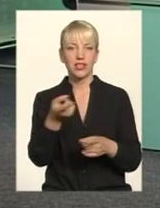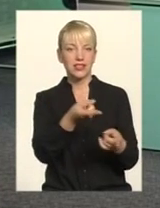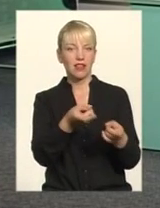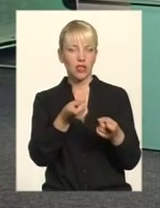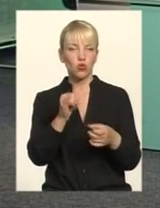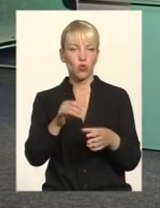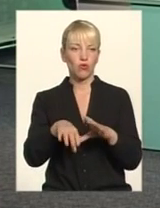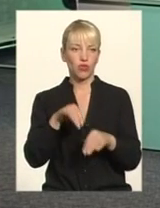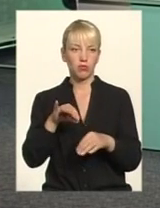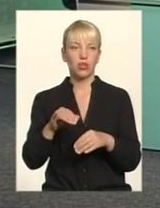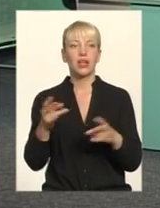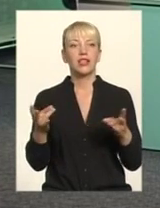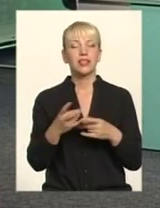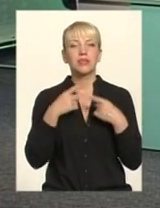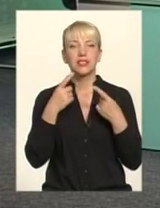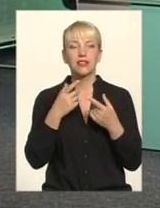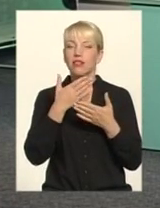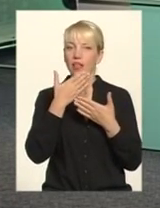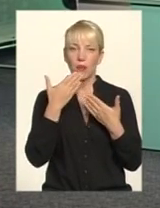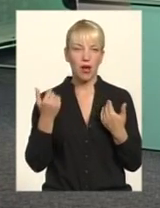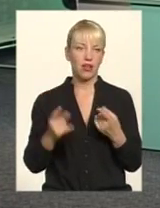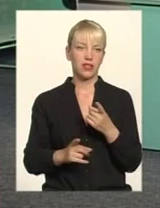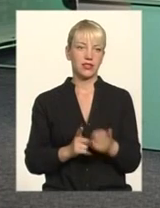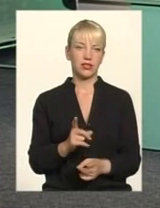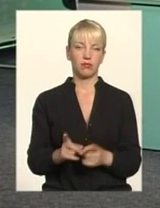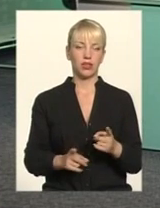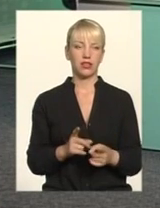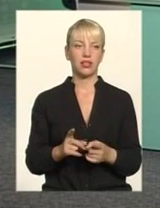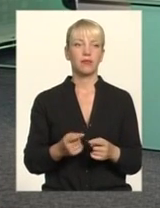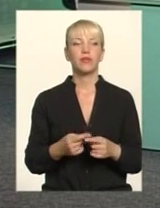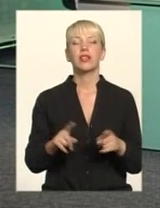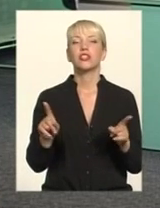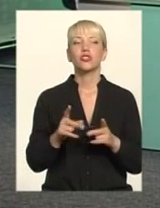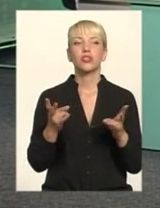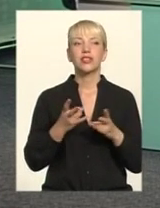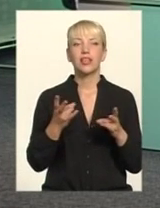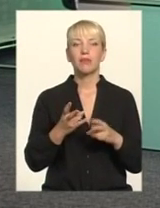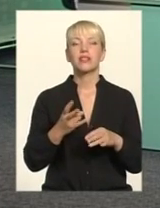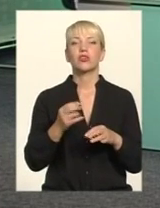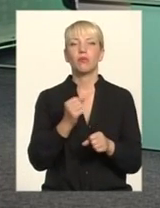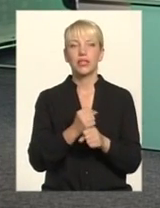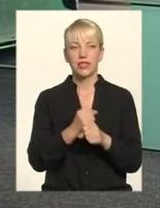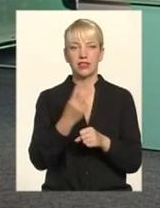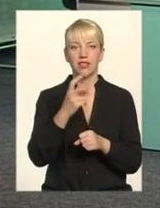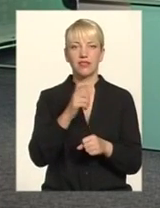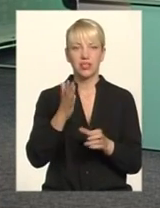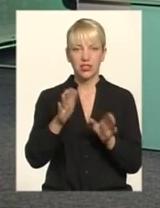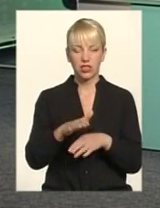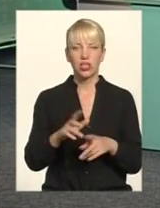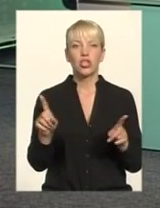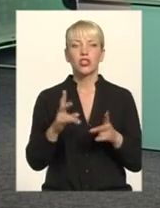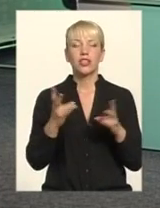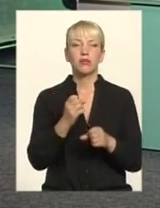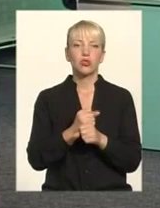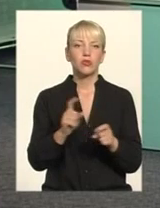І треба сказати Нема змін Що варто зробити? Нас залишається буквально дві хвилини Що варто зробити,